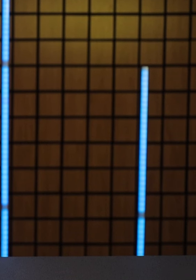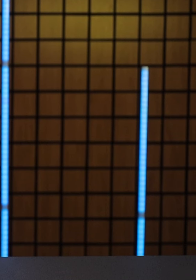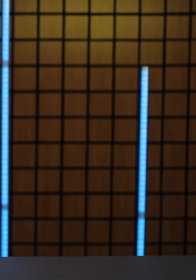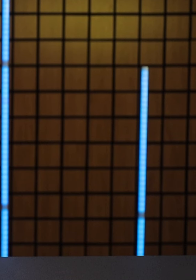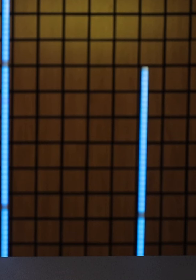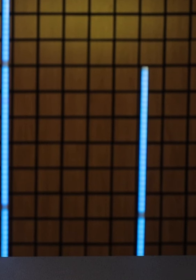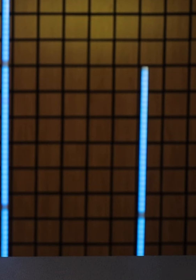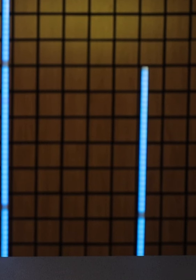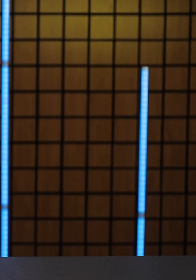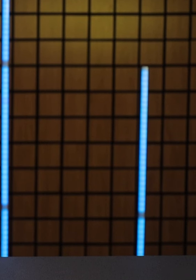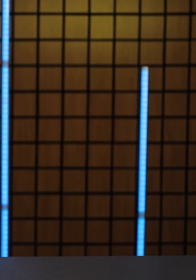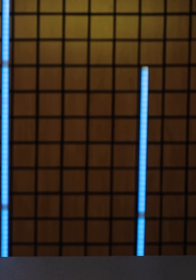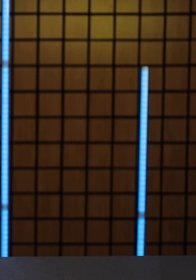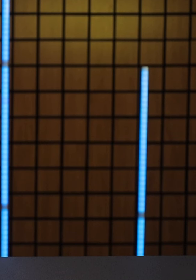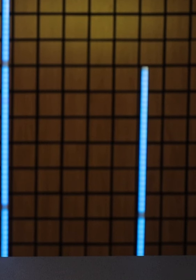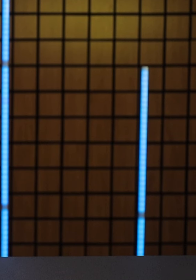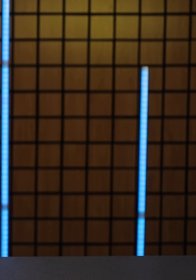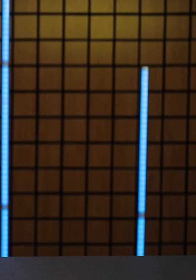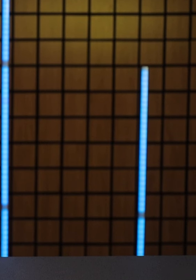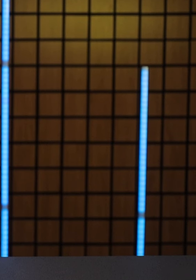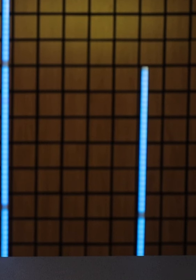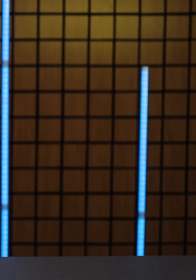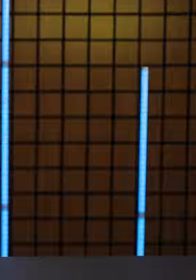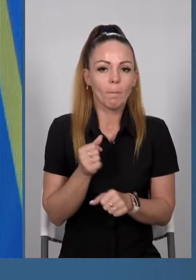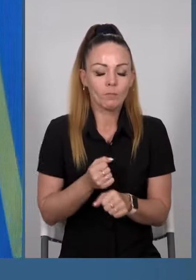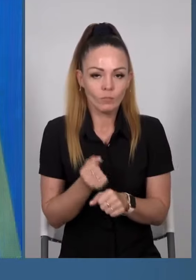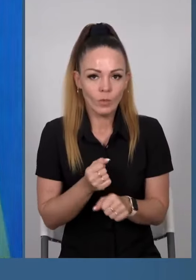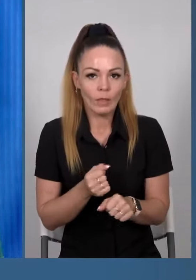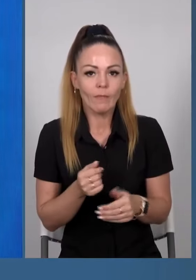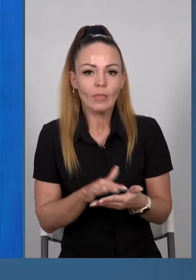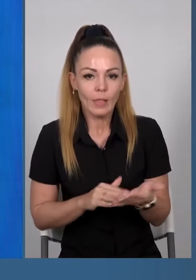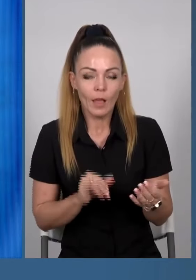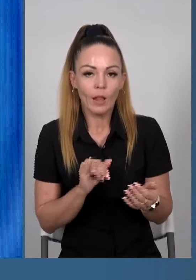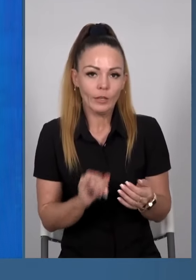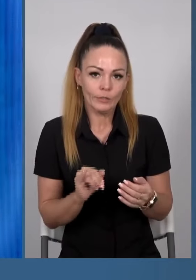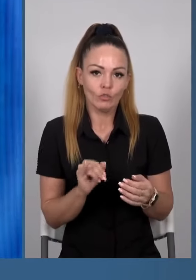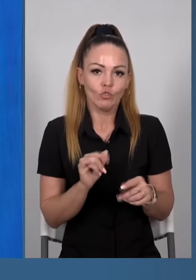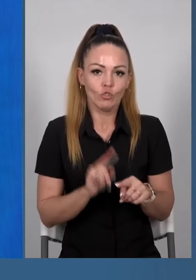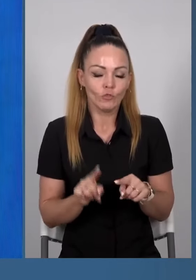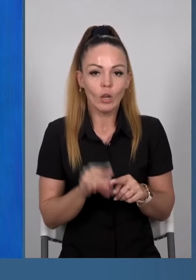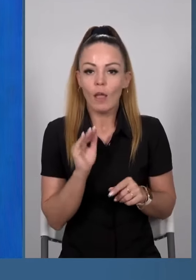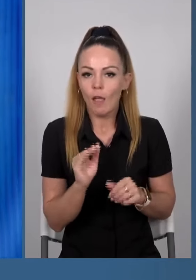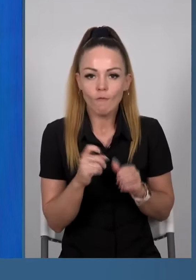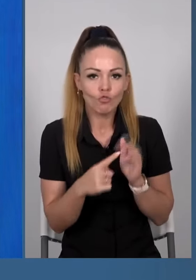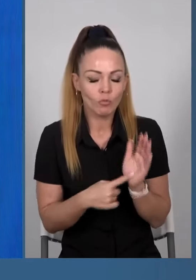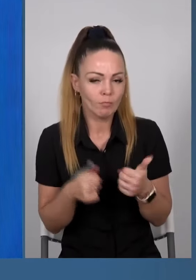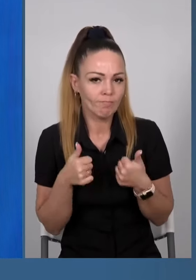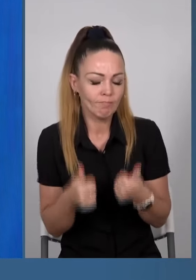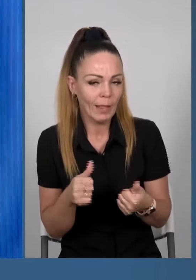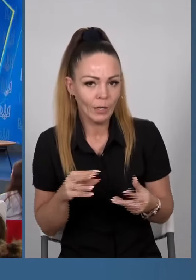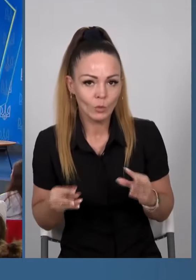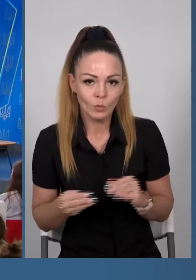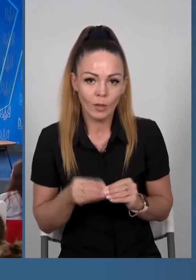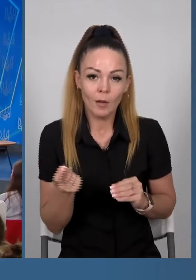продовжать і надалі підтримувати українську протиповітряну оборону. Ф-16 дуже, дуже добрий результат. Чимало про це